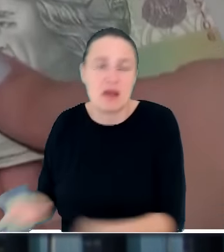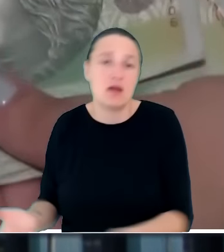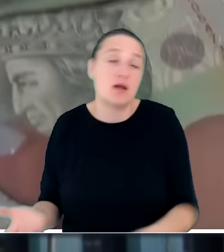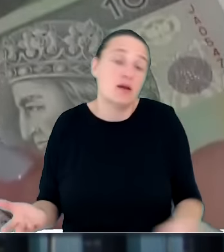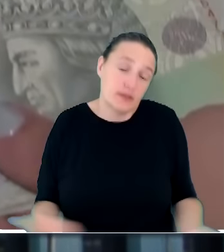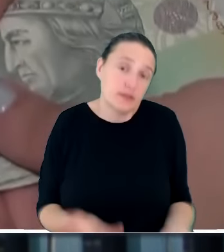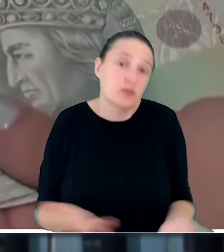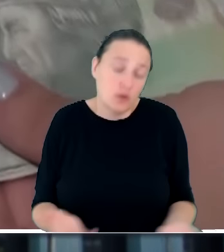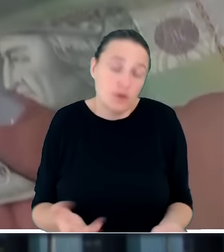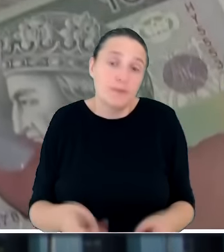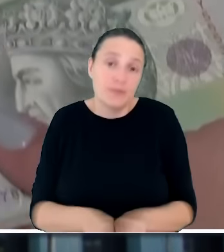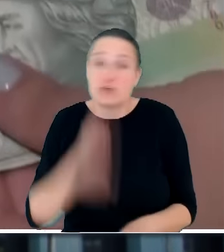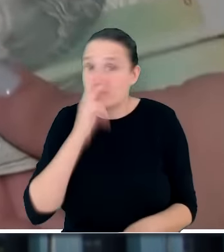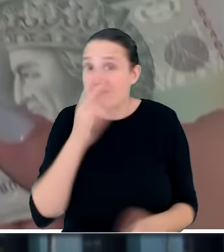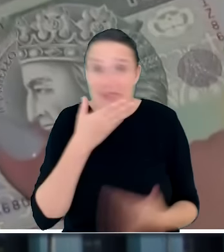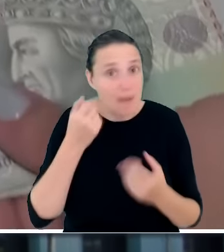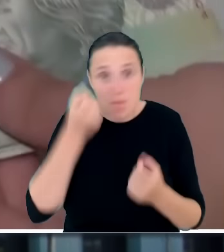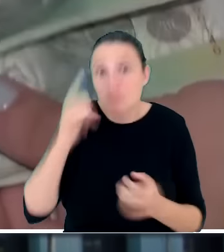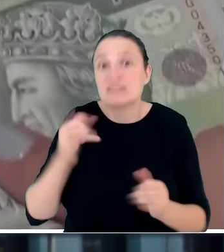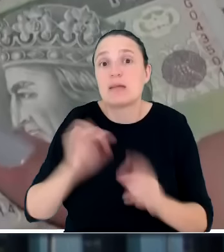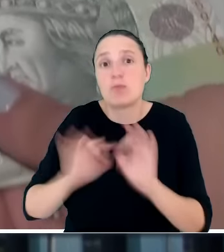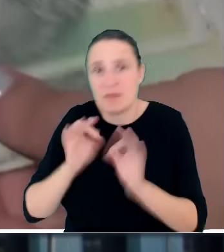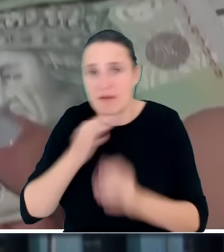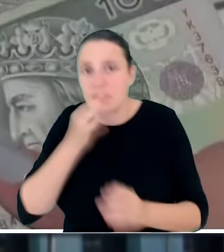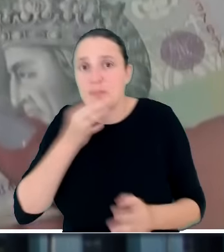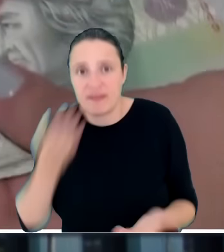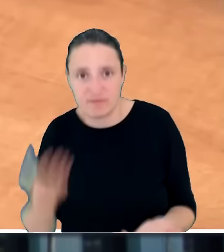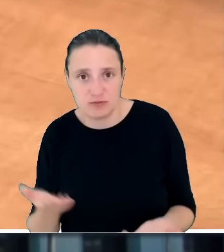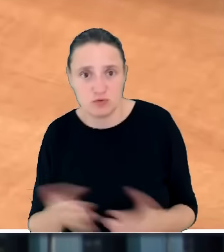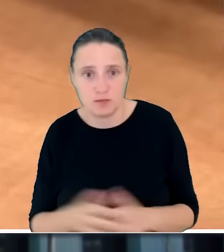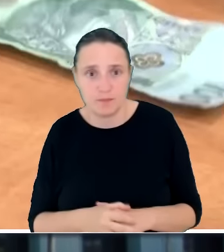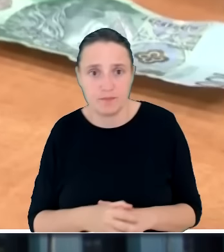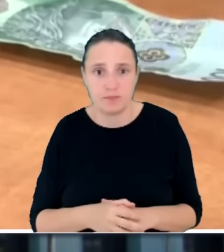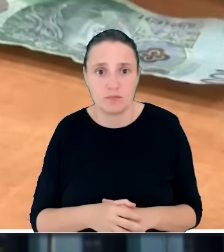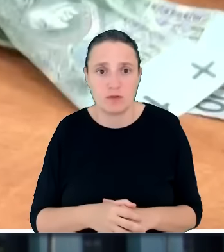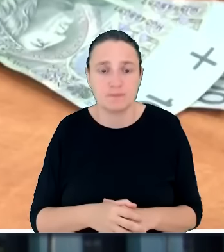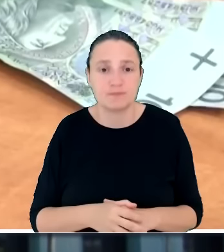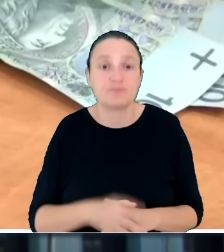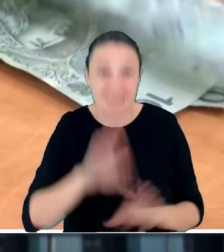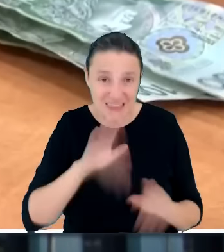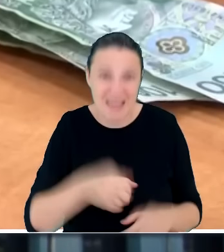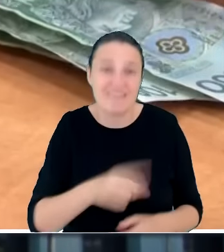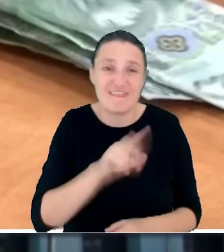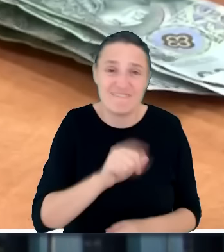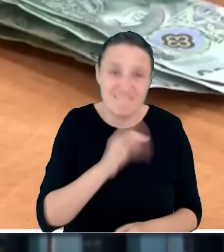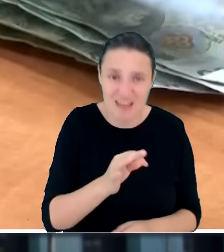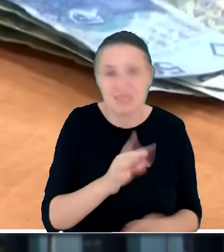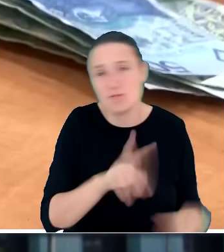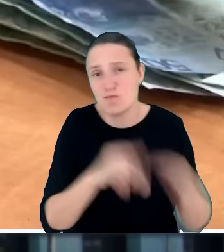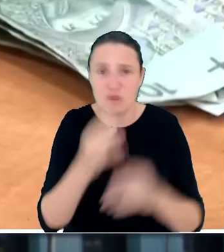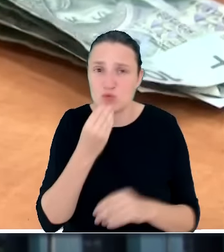widzimy, że nie ma pomysłu na poprawienie tej sytuacji. W kwietniu wprowadzono z powrotem